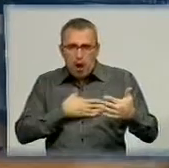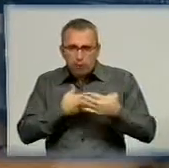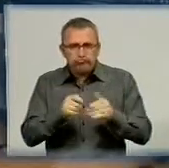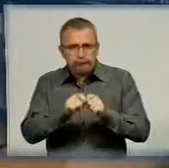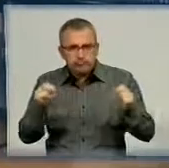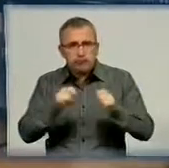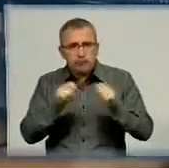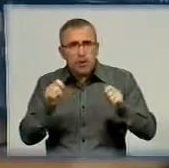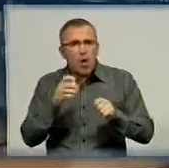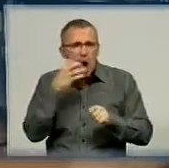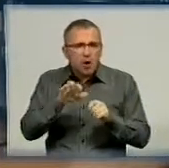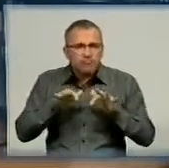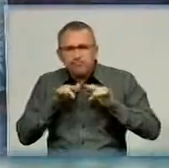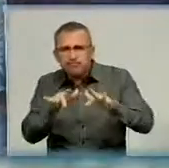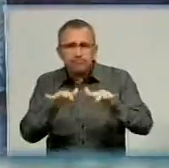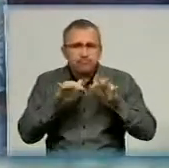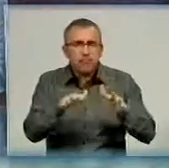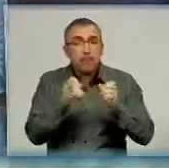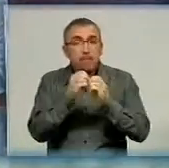розкриття по гарячих слідах зросло на 15%.